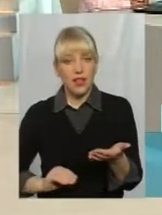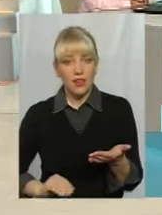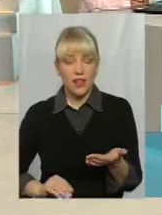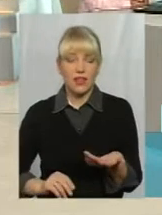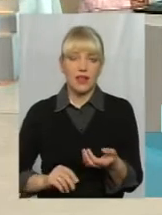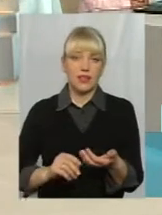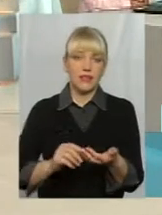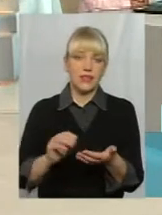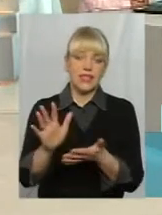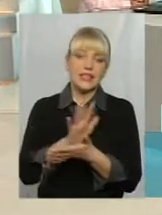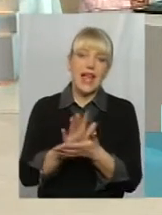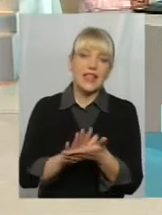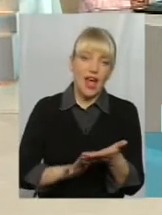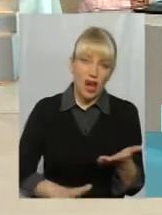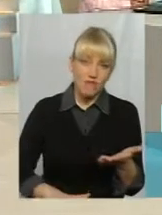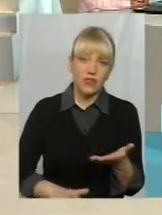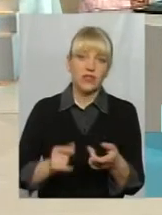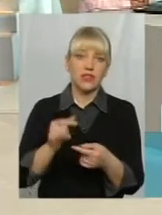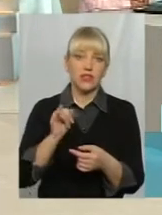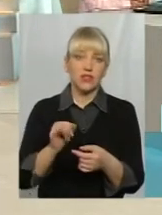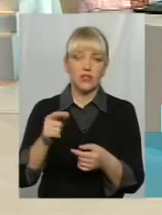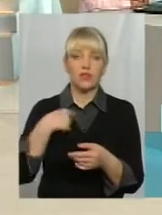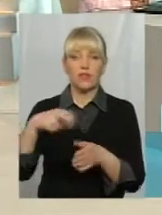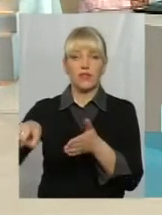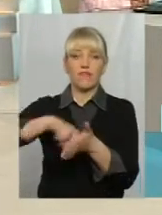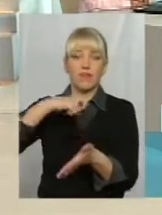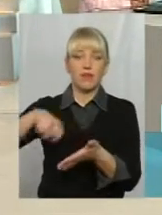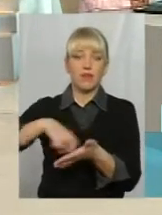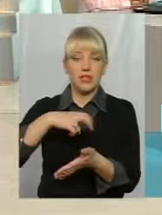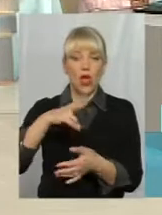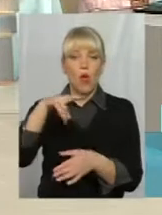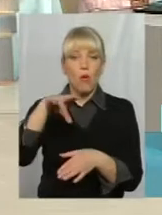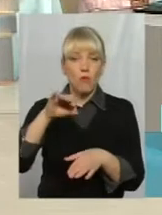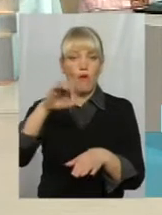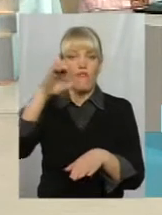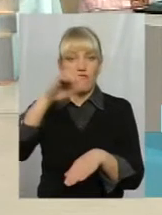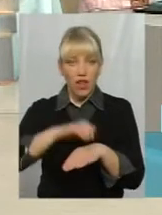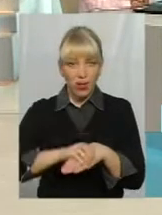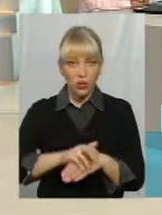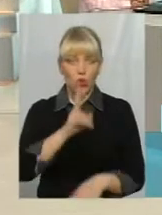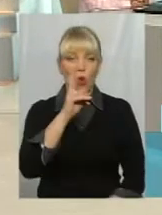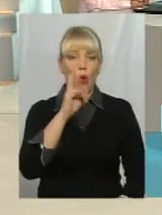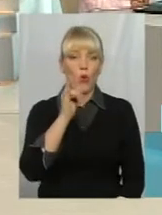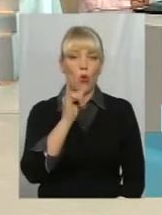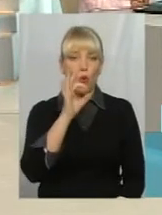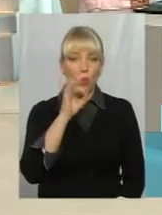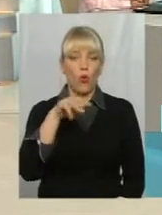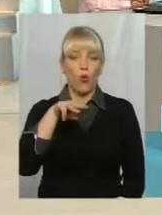записки, як то заяви. Вони мені питали записки. Ну по факту в Кутюжинцях земля